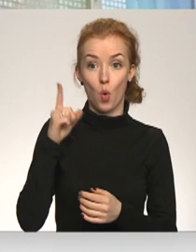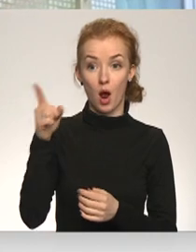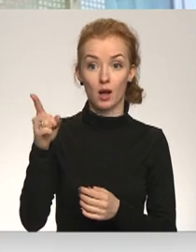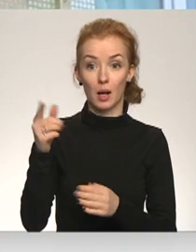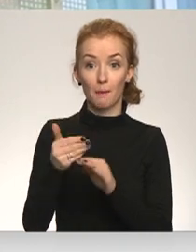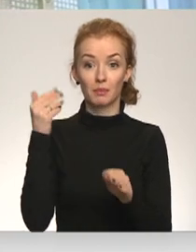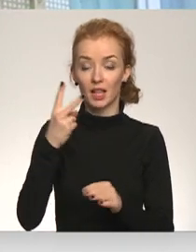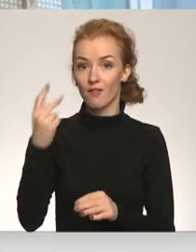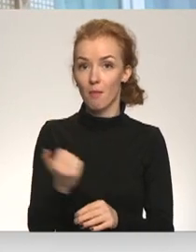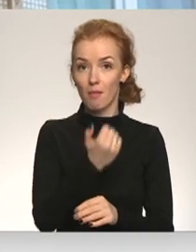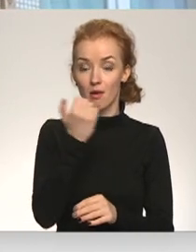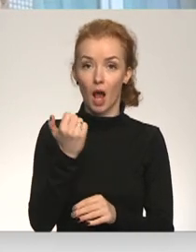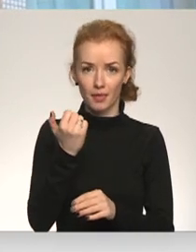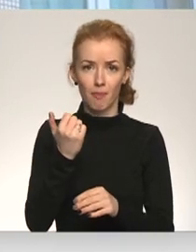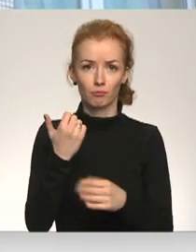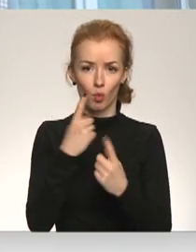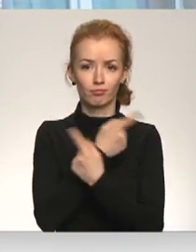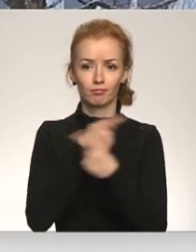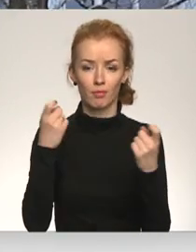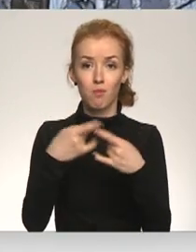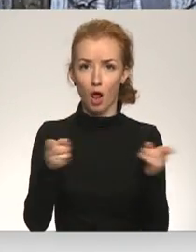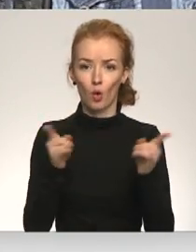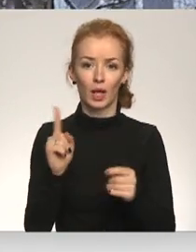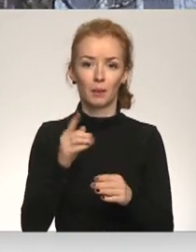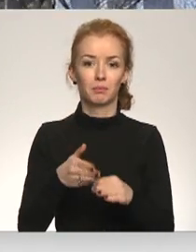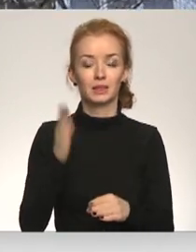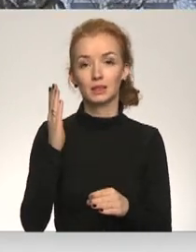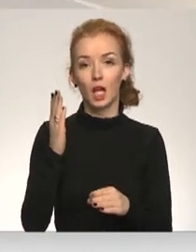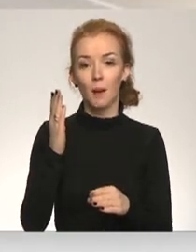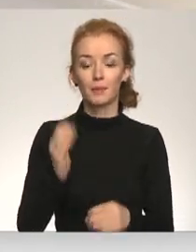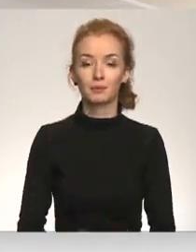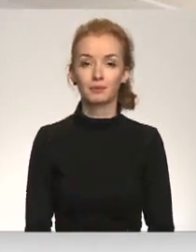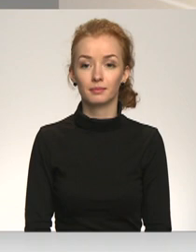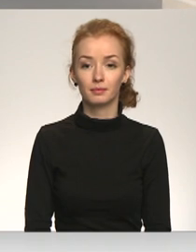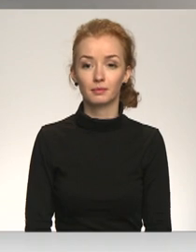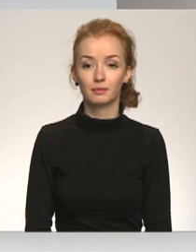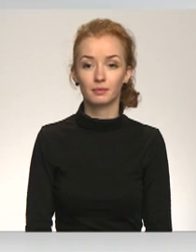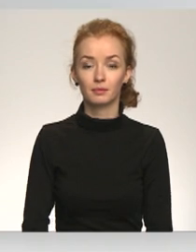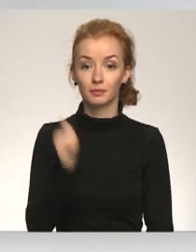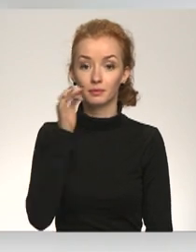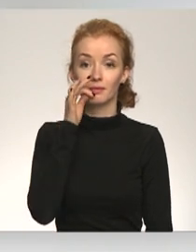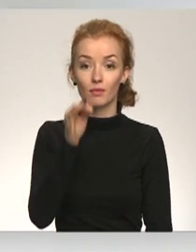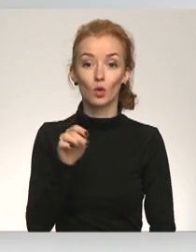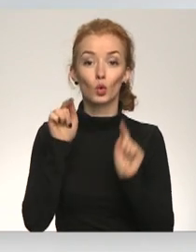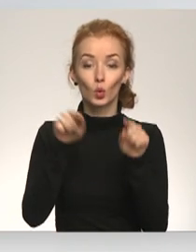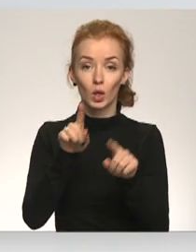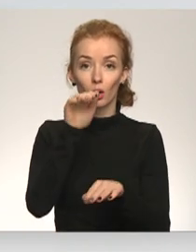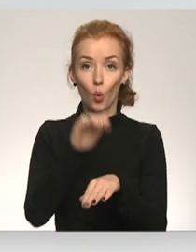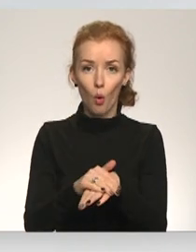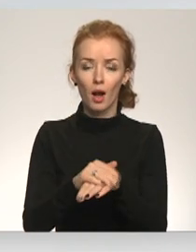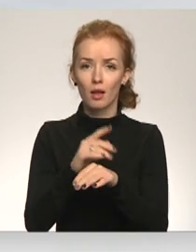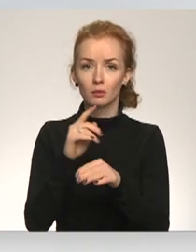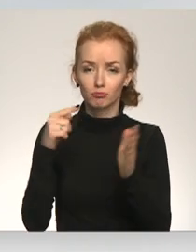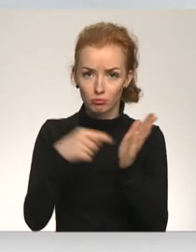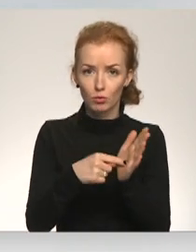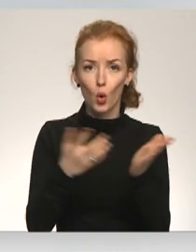jau pirms teju diviem gadiem būvalde atzina, ka balkoni ir bīstami. Tur ir norādījis konkrēti, kurām stāvā, kurām balkonam